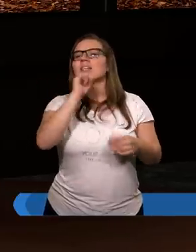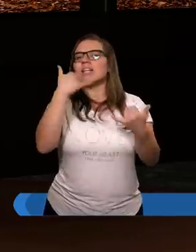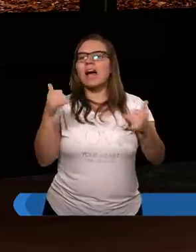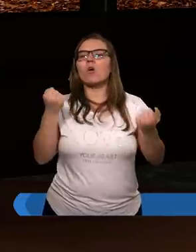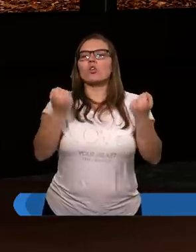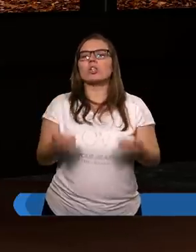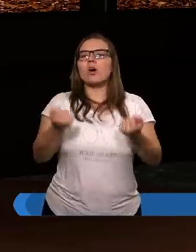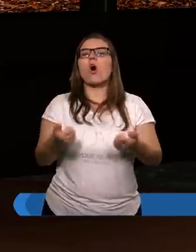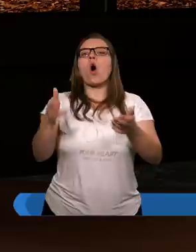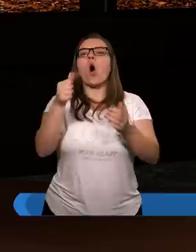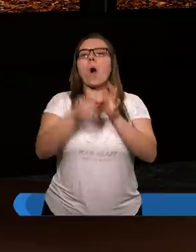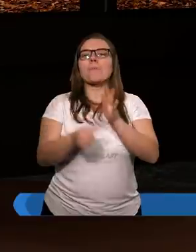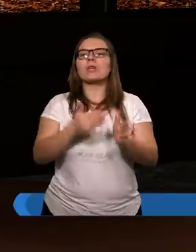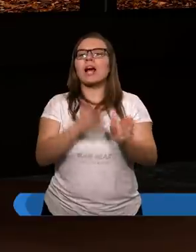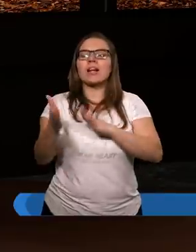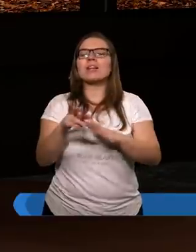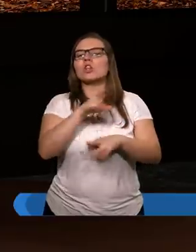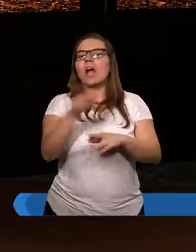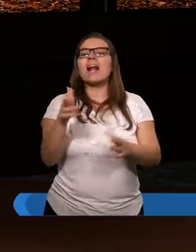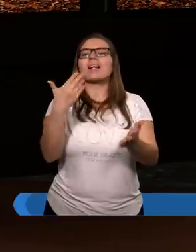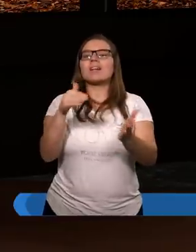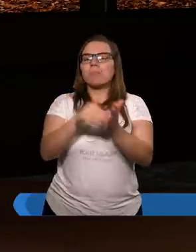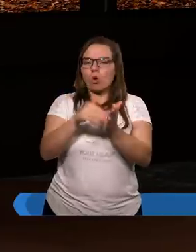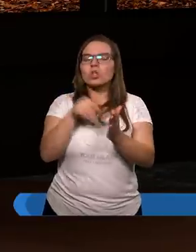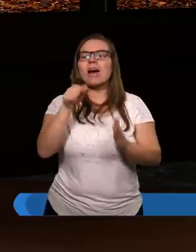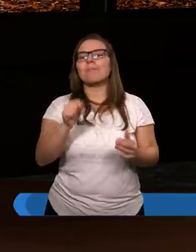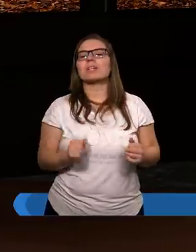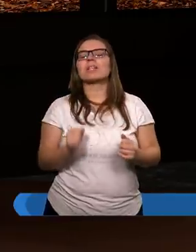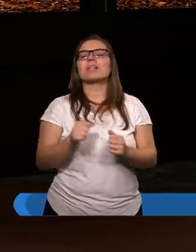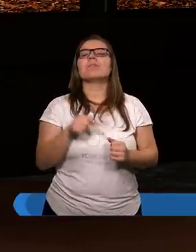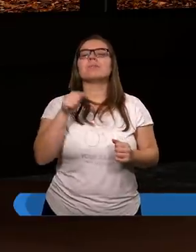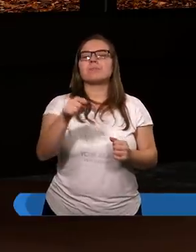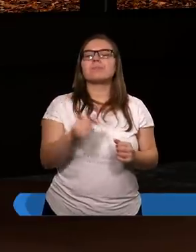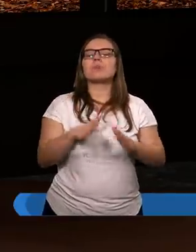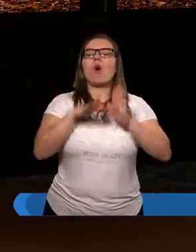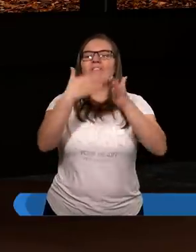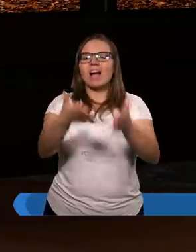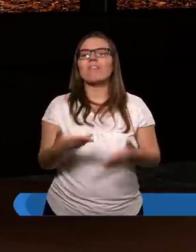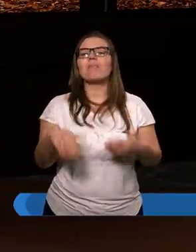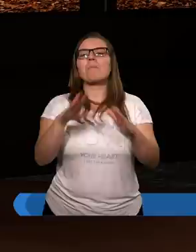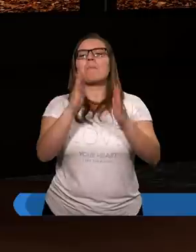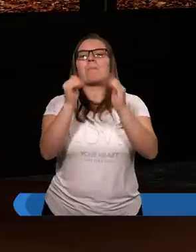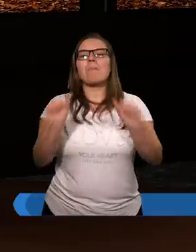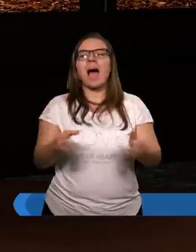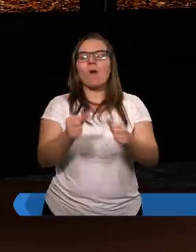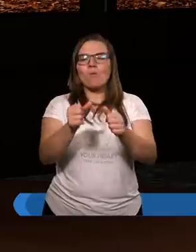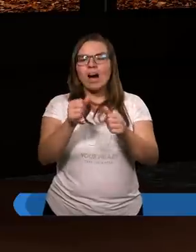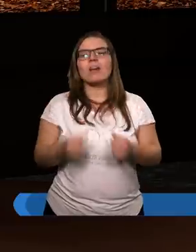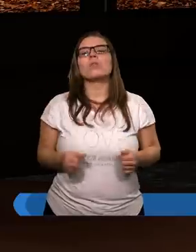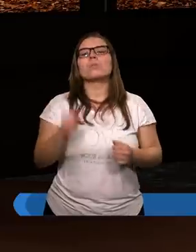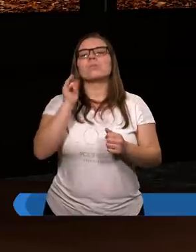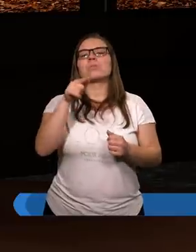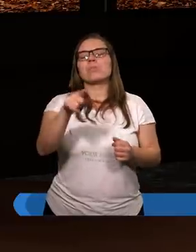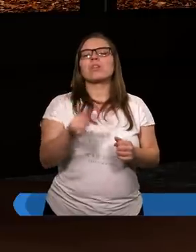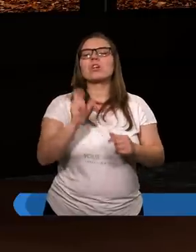ciężaru oprócz następujących rzeczy niezbędnych. Wstrzymywać się od mięsa ofiarowanego bałwanom, od krwi,